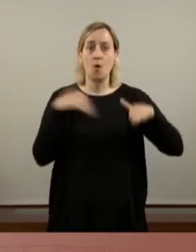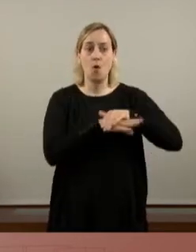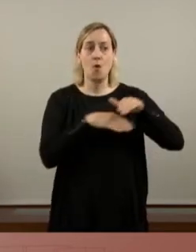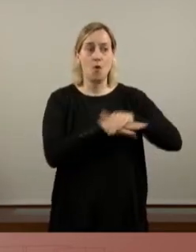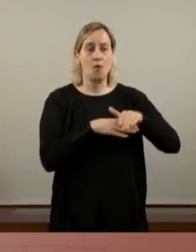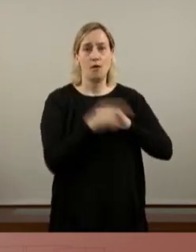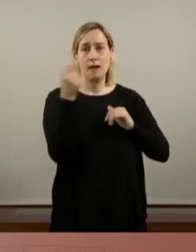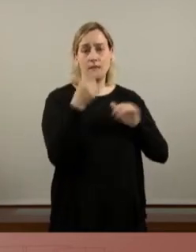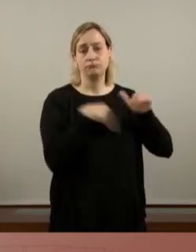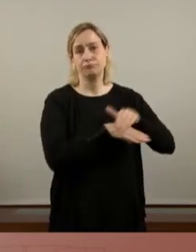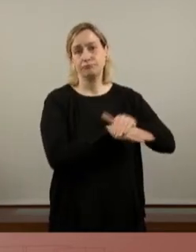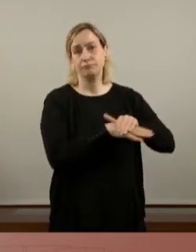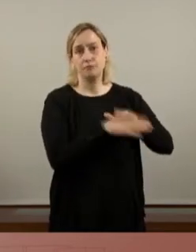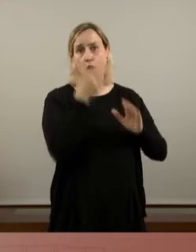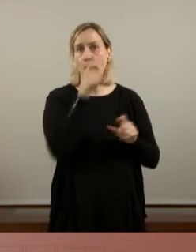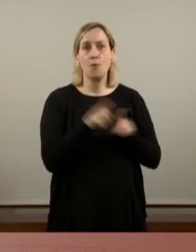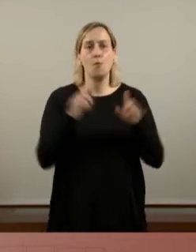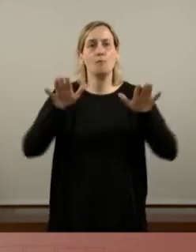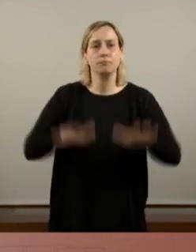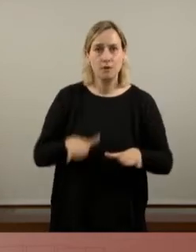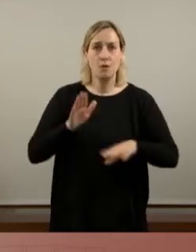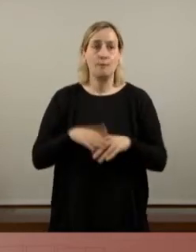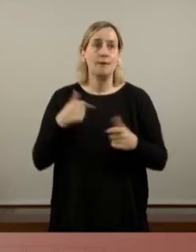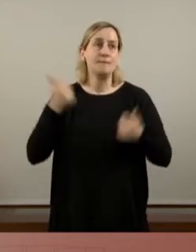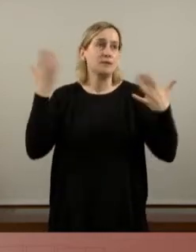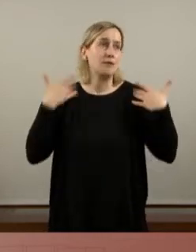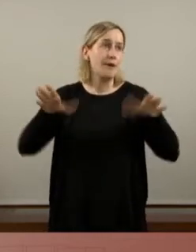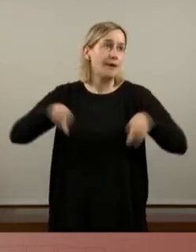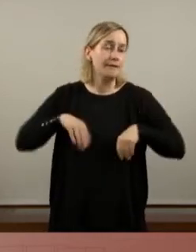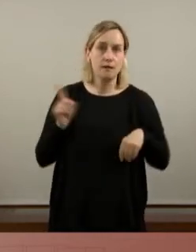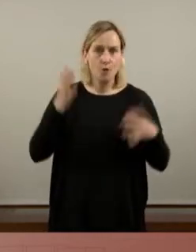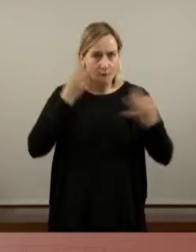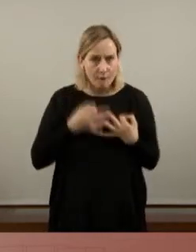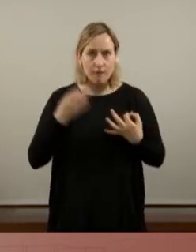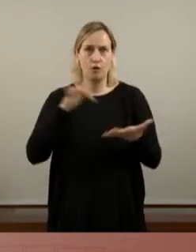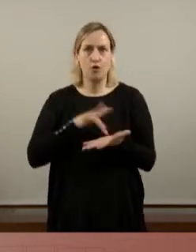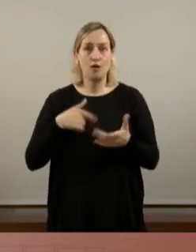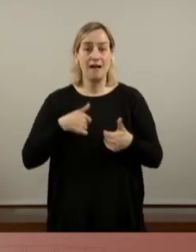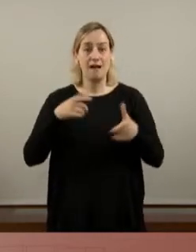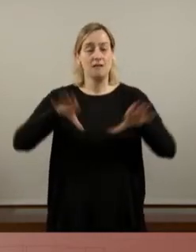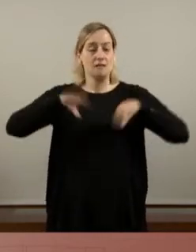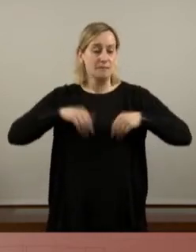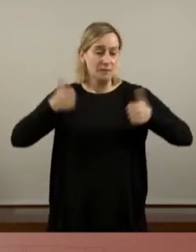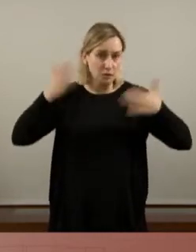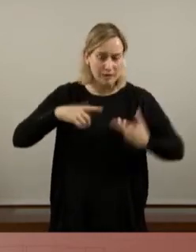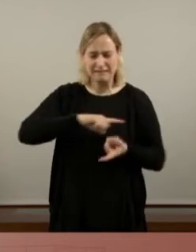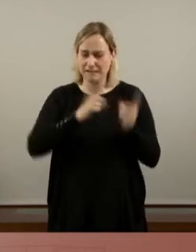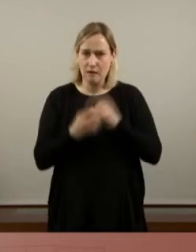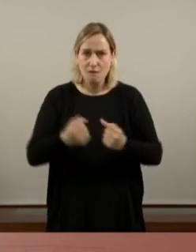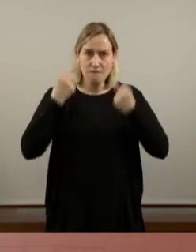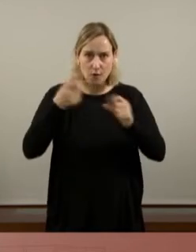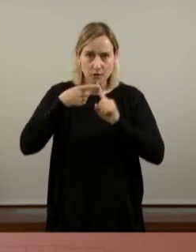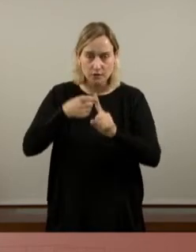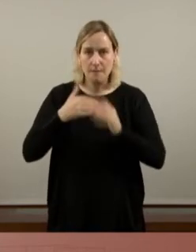greuges. No podem quedar paralitzades per la resignació. hem de convertir aquesta resignació en força per